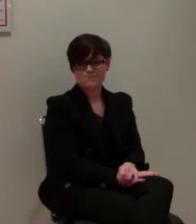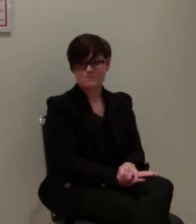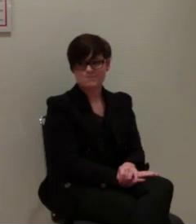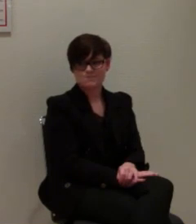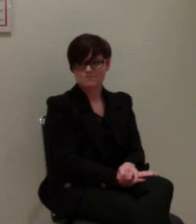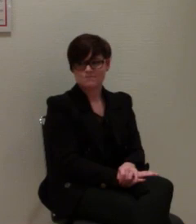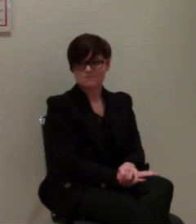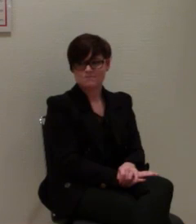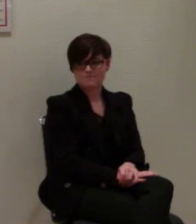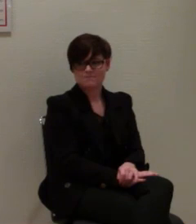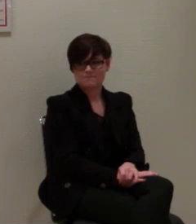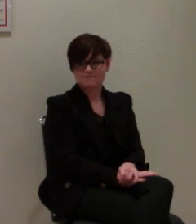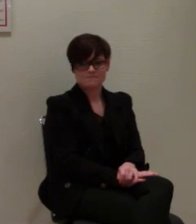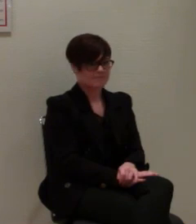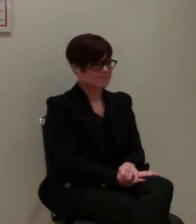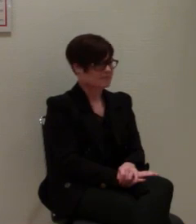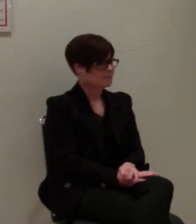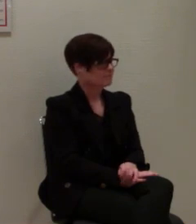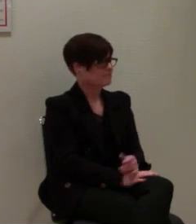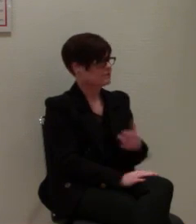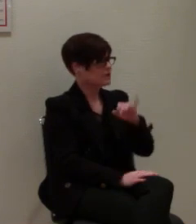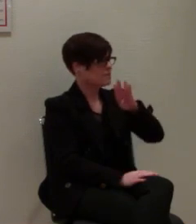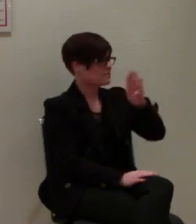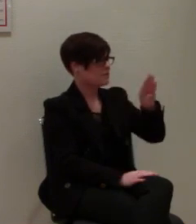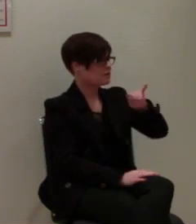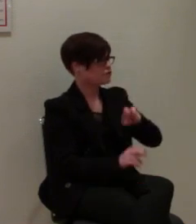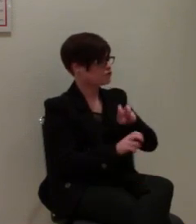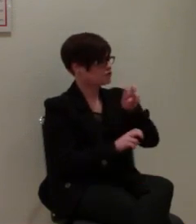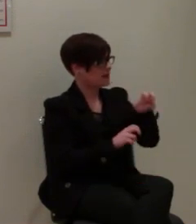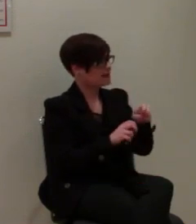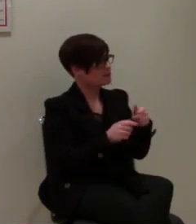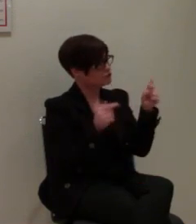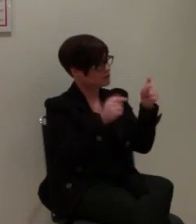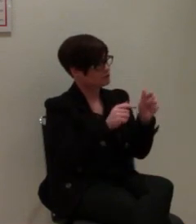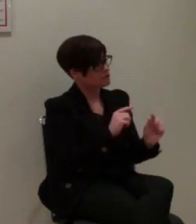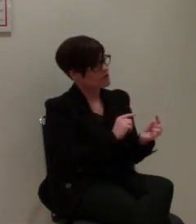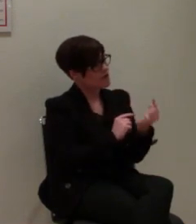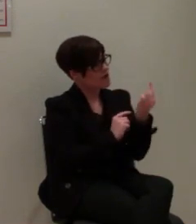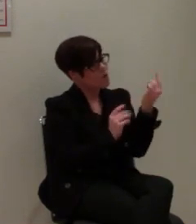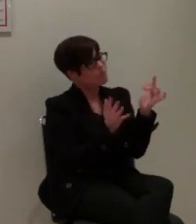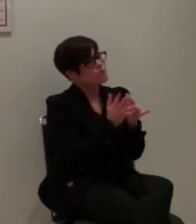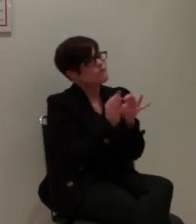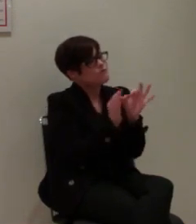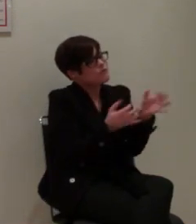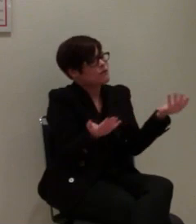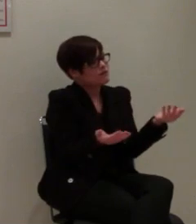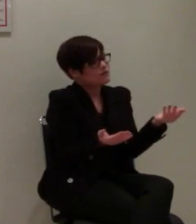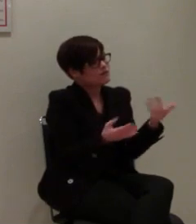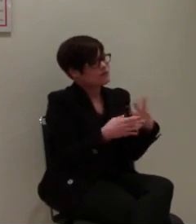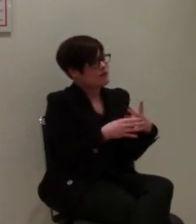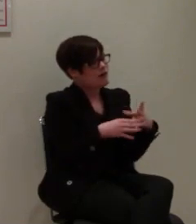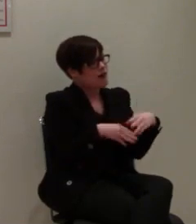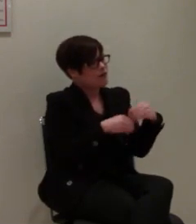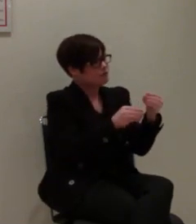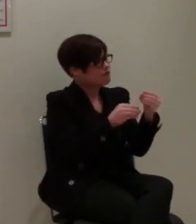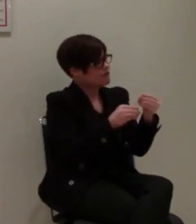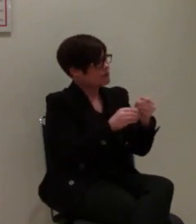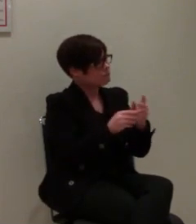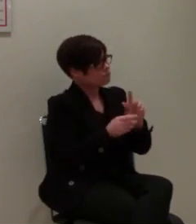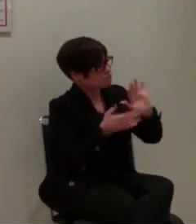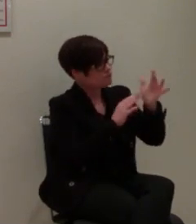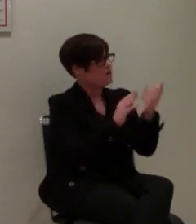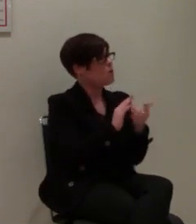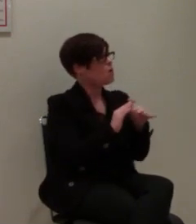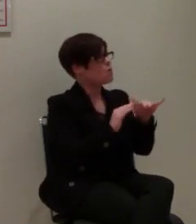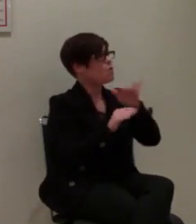Die Björn-Steiger-Stiftung ist der Hauptverursacher für einen legendären Beginn eines großen Zeitalters, nämlich der